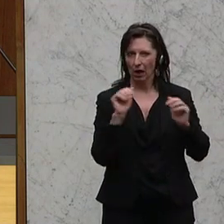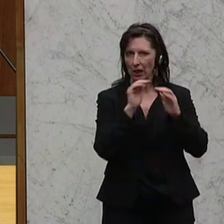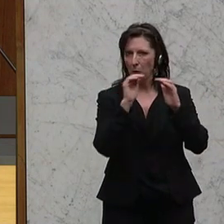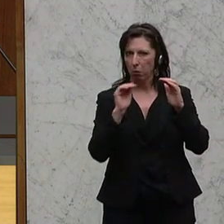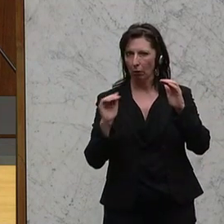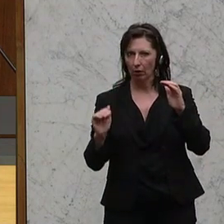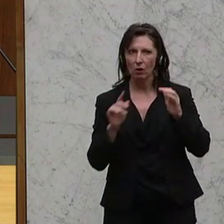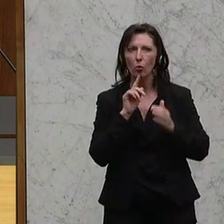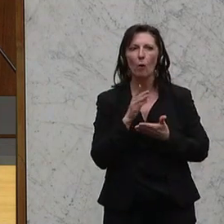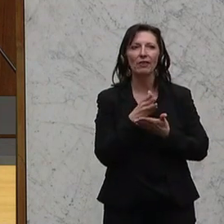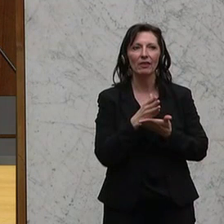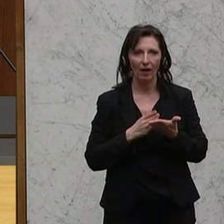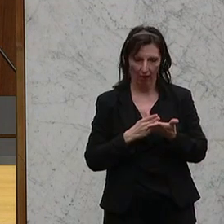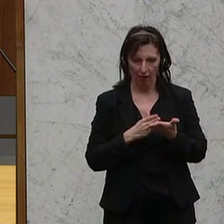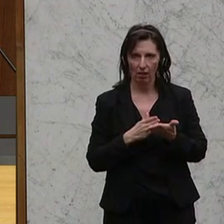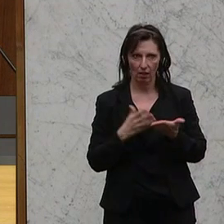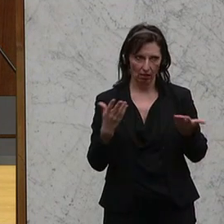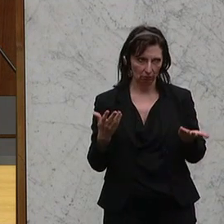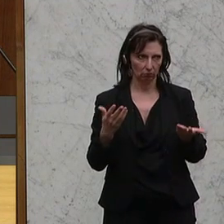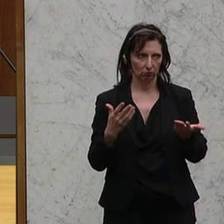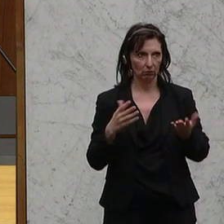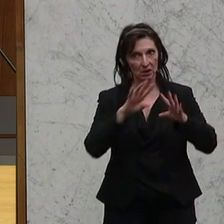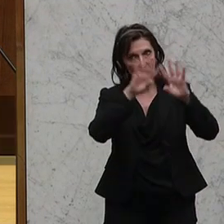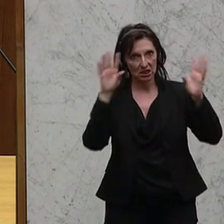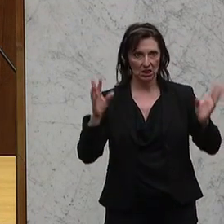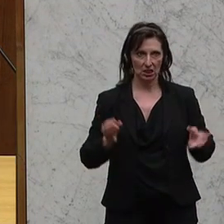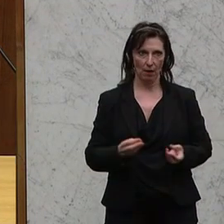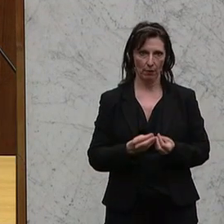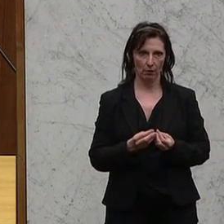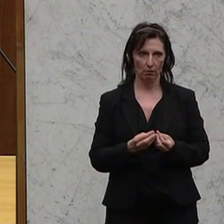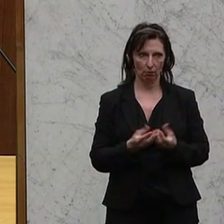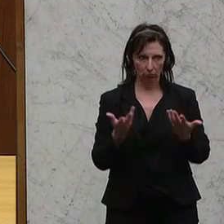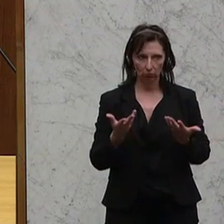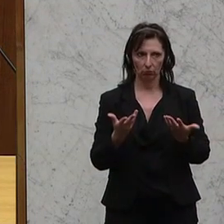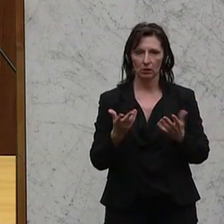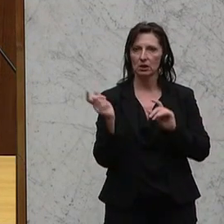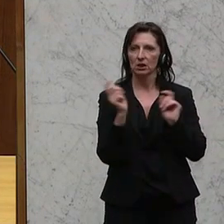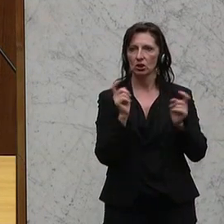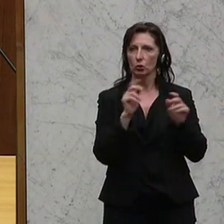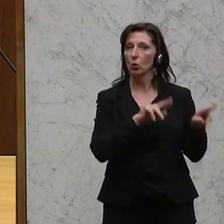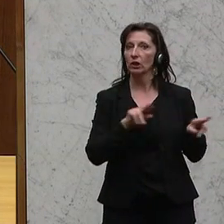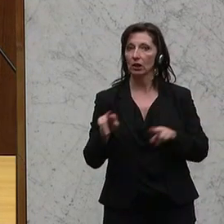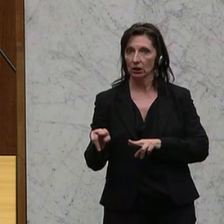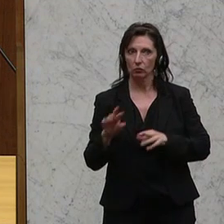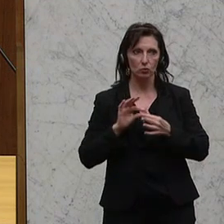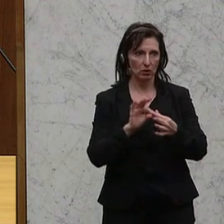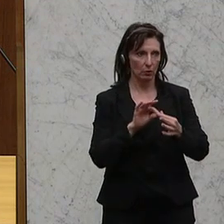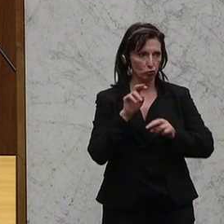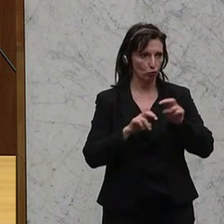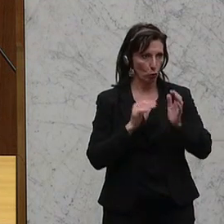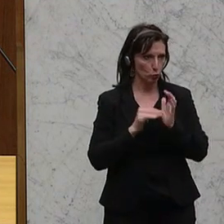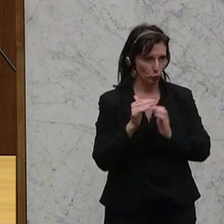nur Teil, und so möchte ich jetzt kurz anlegen zumindest, einer größeren Gerechtigkeitsdebatte im Steuersystem